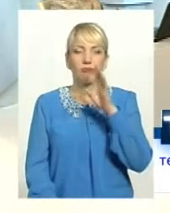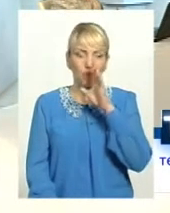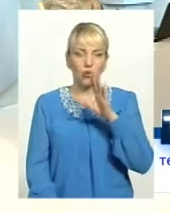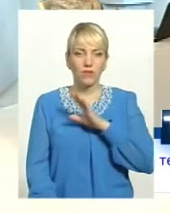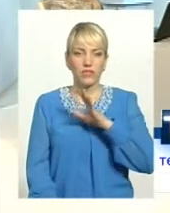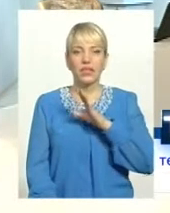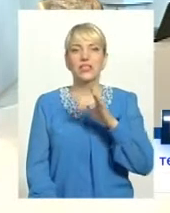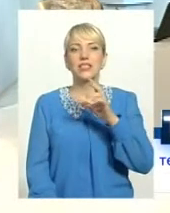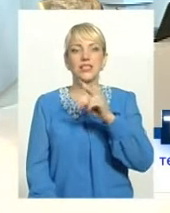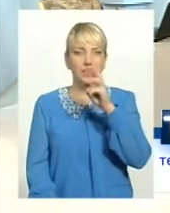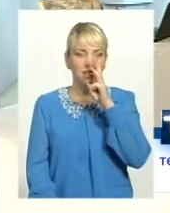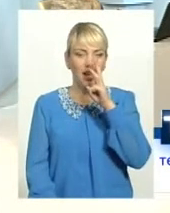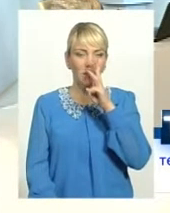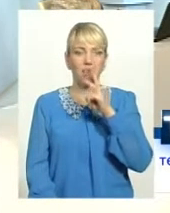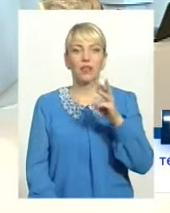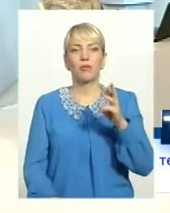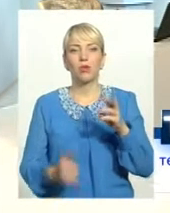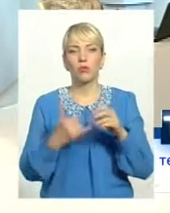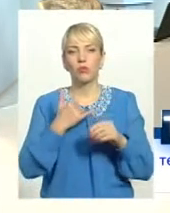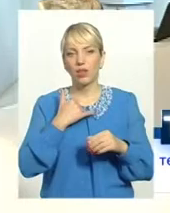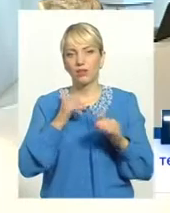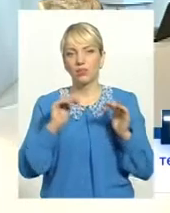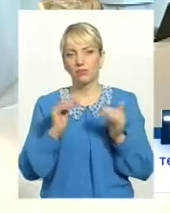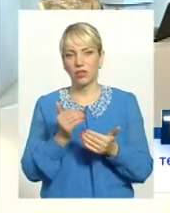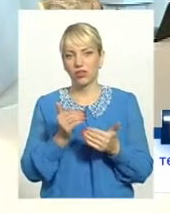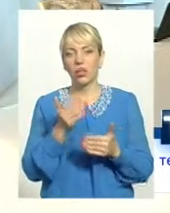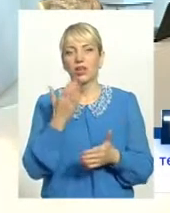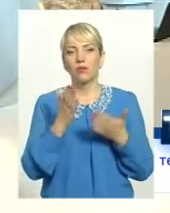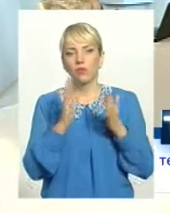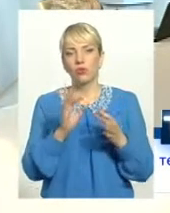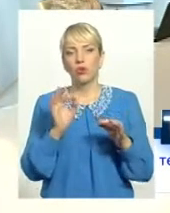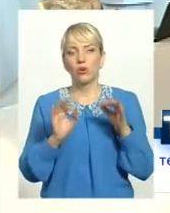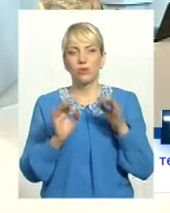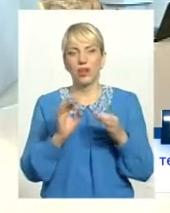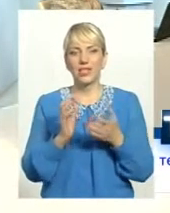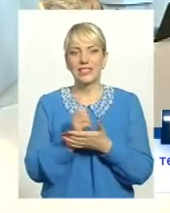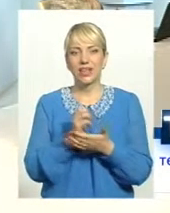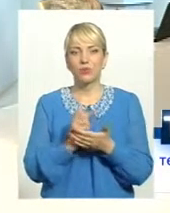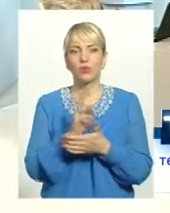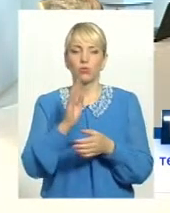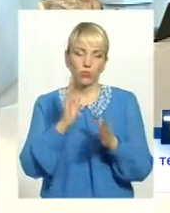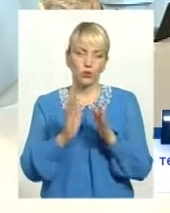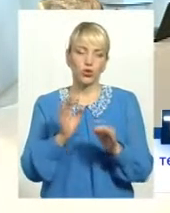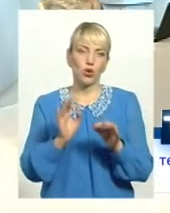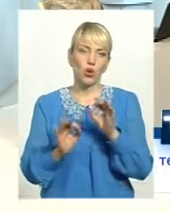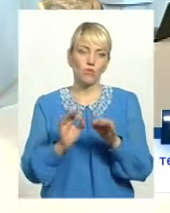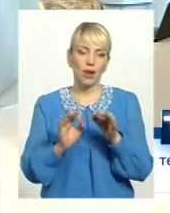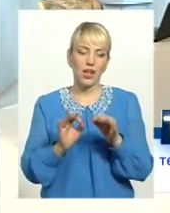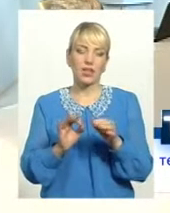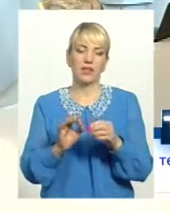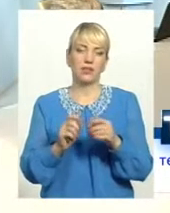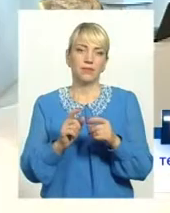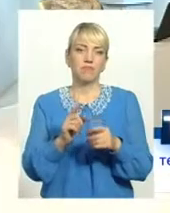значно у нас менше. Бо знову ж таки, якщо будуть нормальні заробітки, то буде потім і нормальне відтворення у